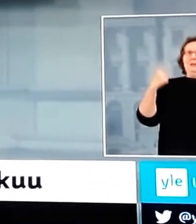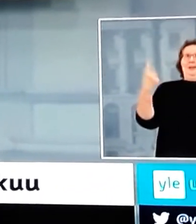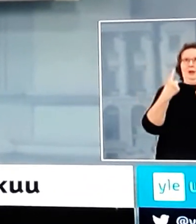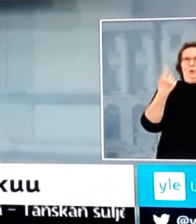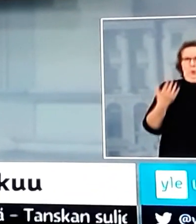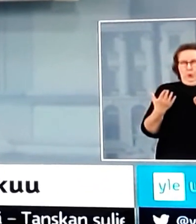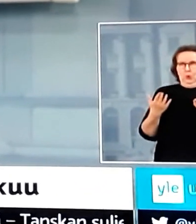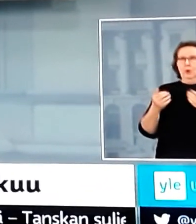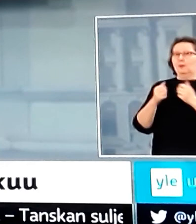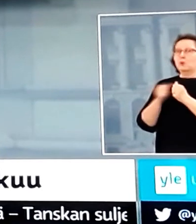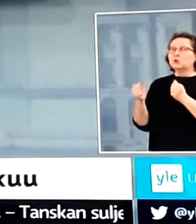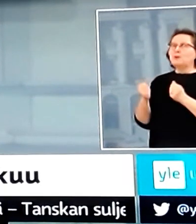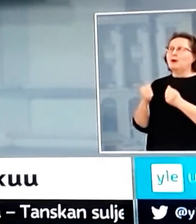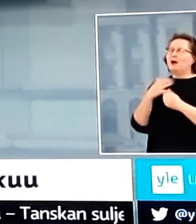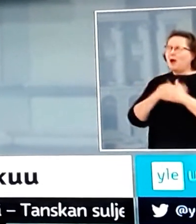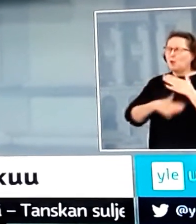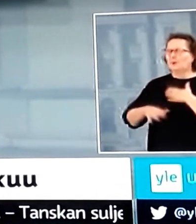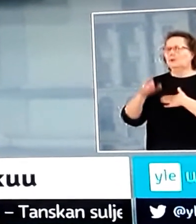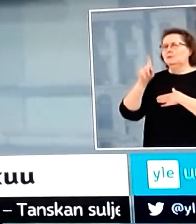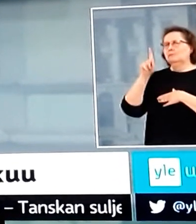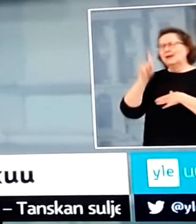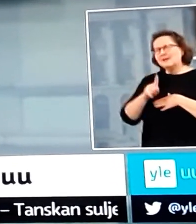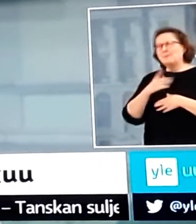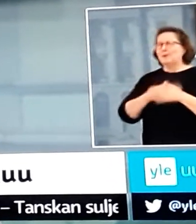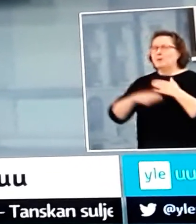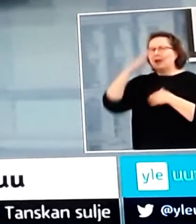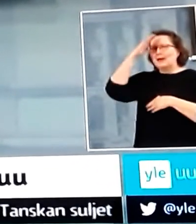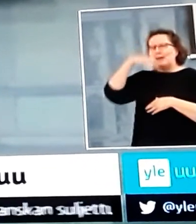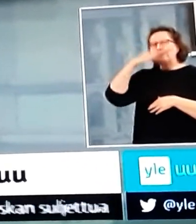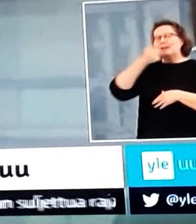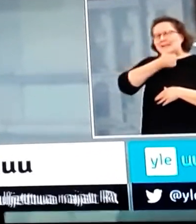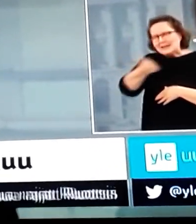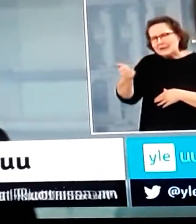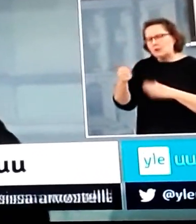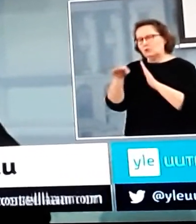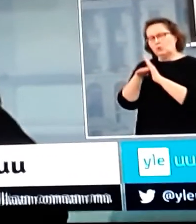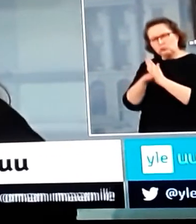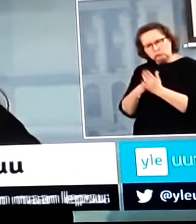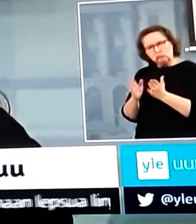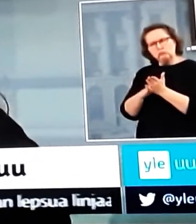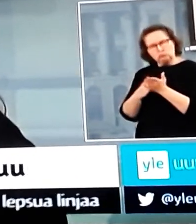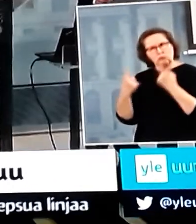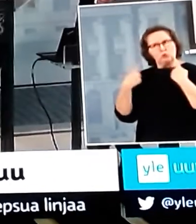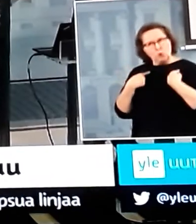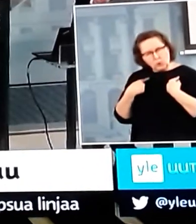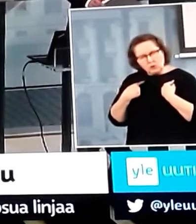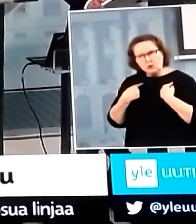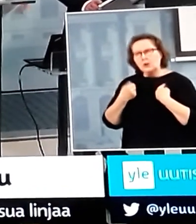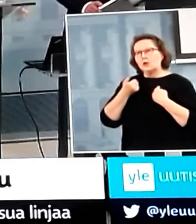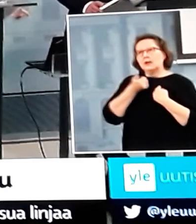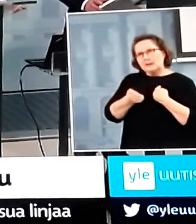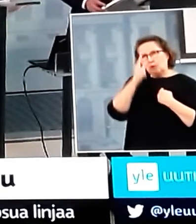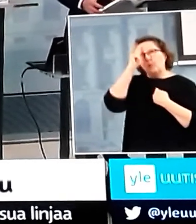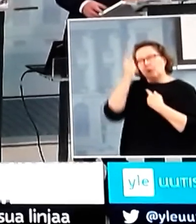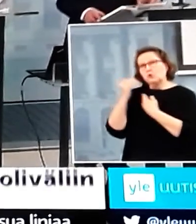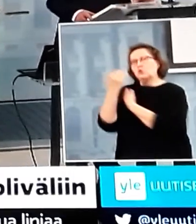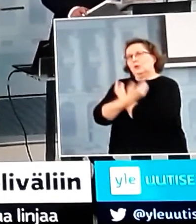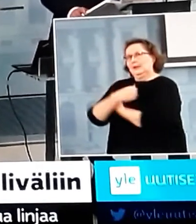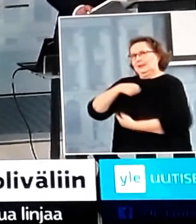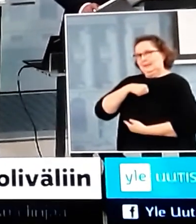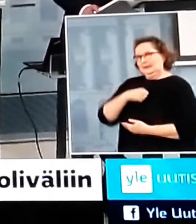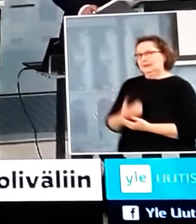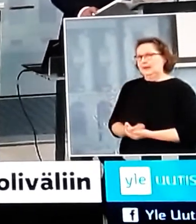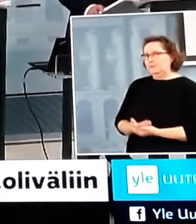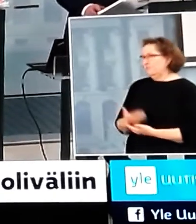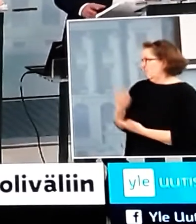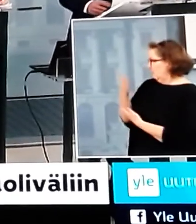suosituksia noudattavat ja suojaavat itseänsä. Ministeri Ohisen. No kiitos, pääministeri. ole